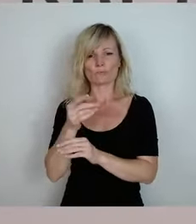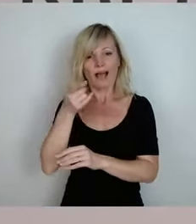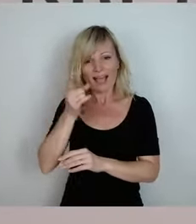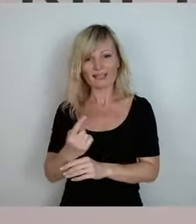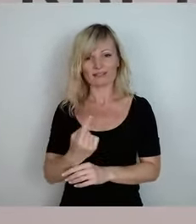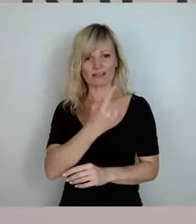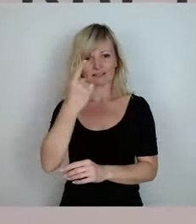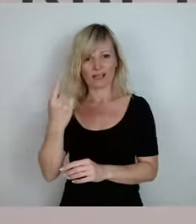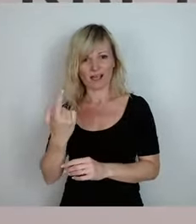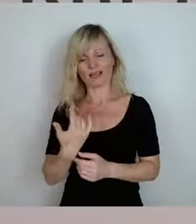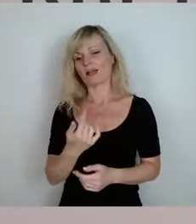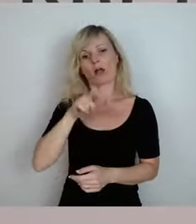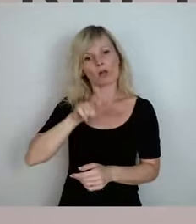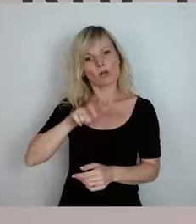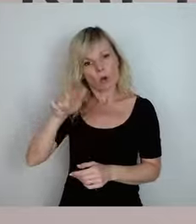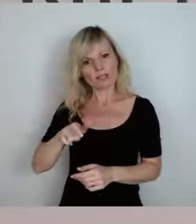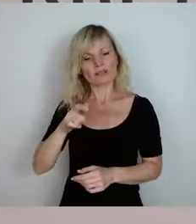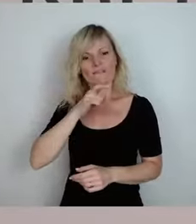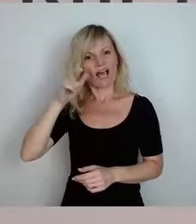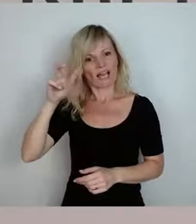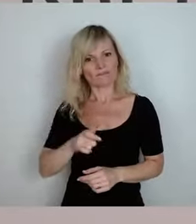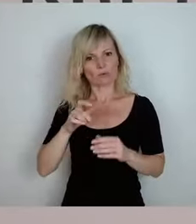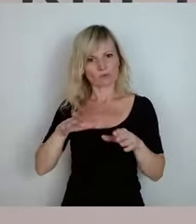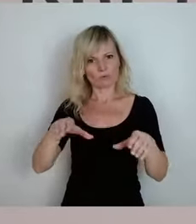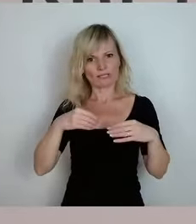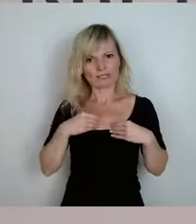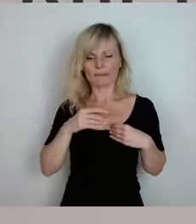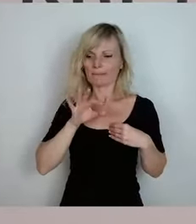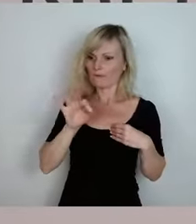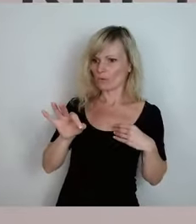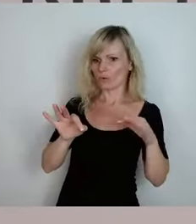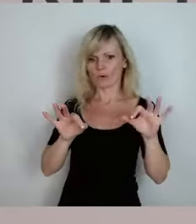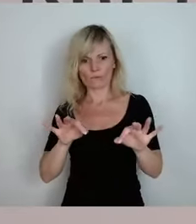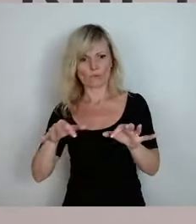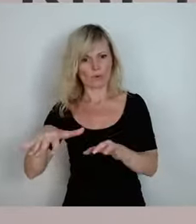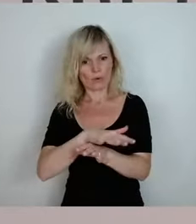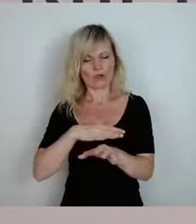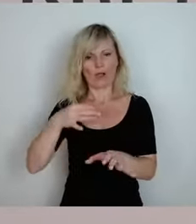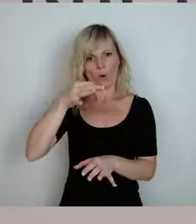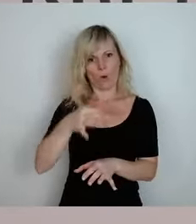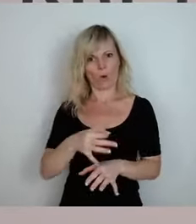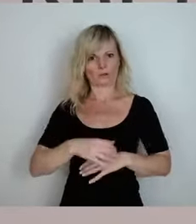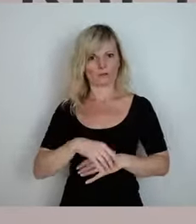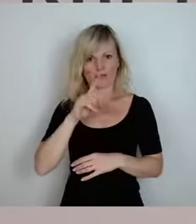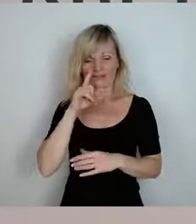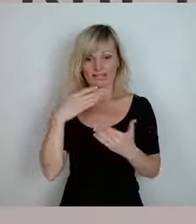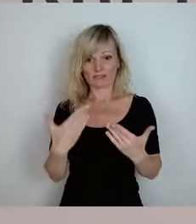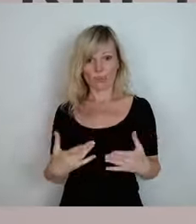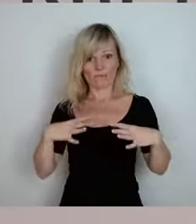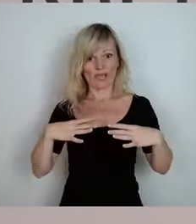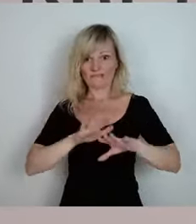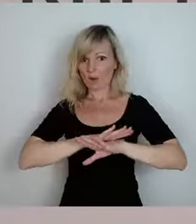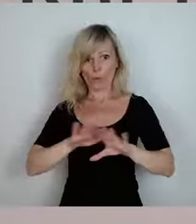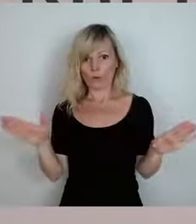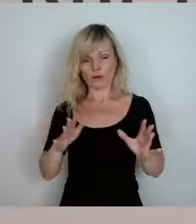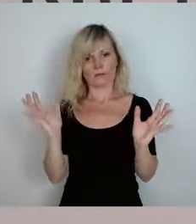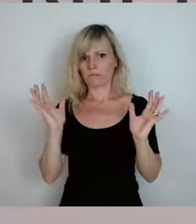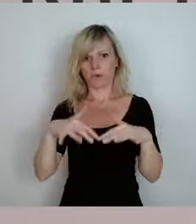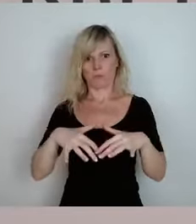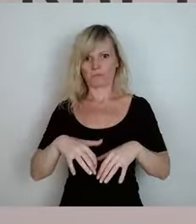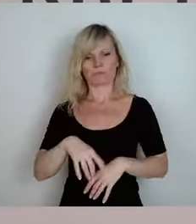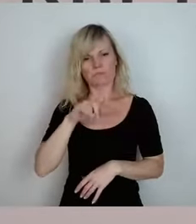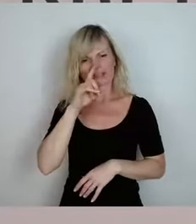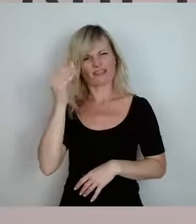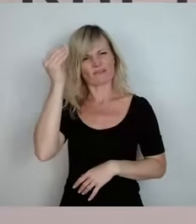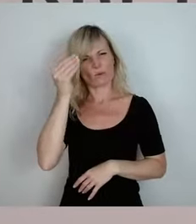füreinander Verantwortung übernommen und wenn das nicht mehr geht, dann bricht es zusammen. Wenn man sich den Kommunalhaushalt mal vorstellt